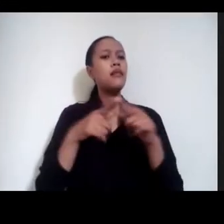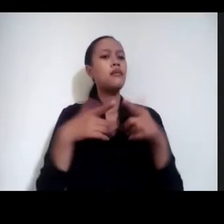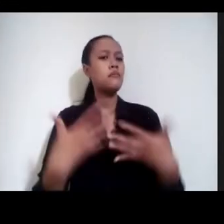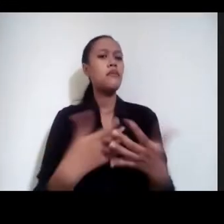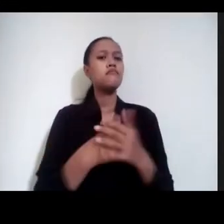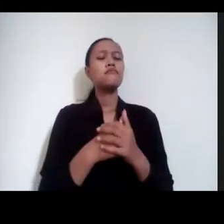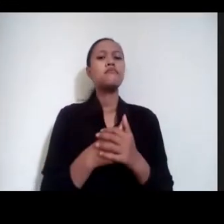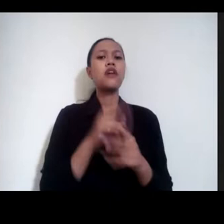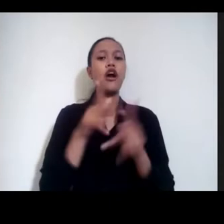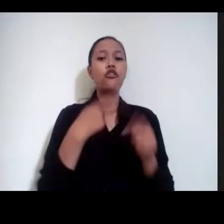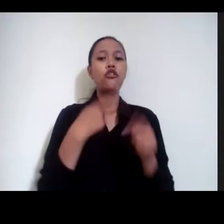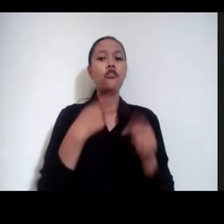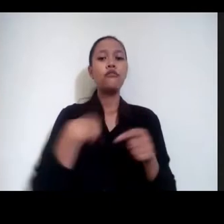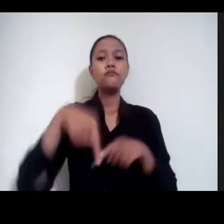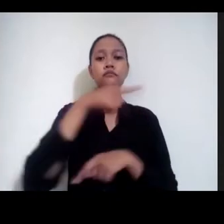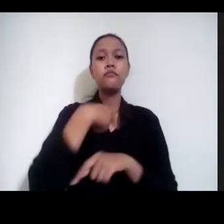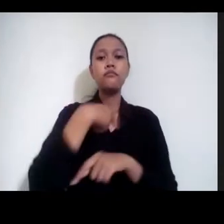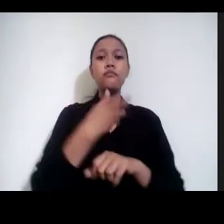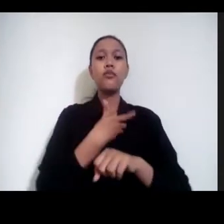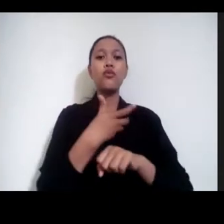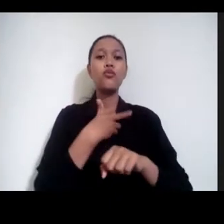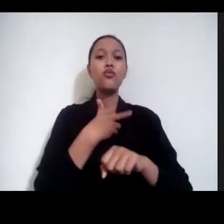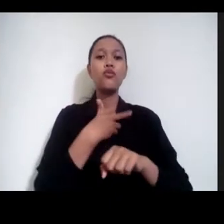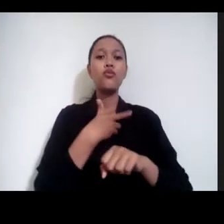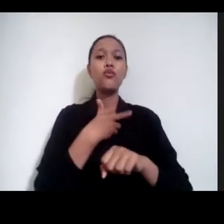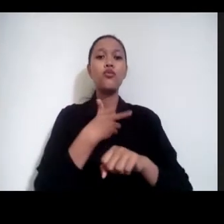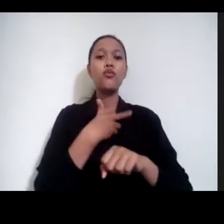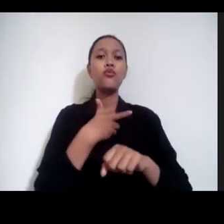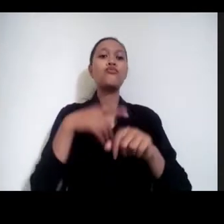Bekerja Dengan Jurnalisme Data